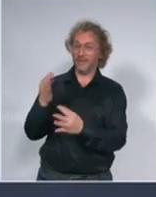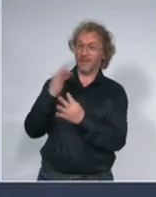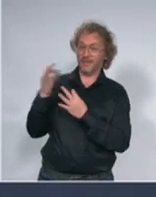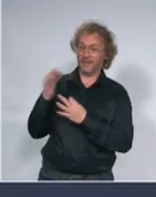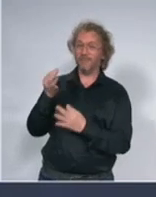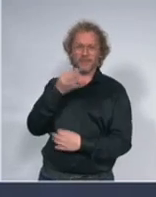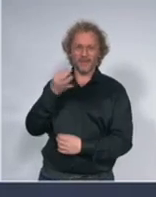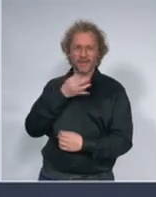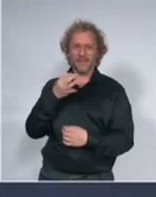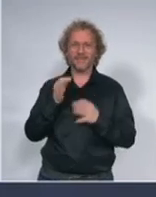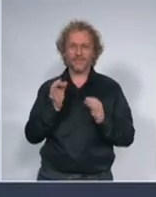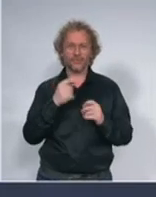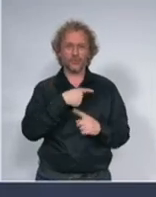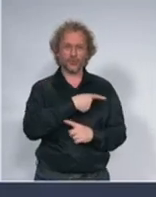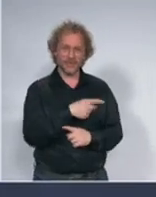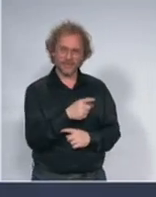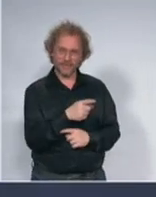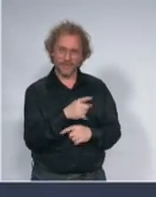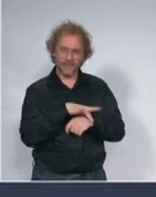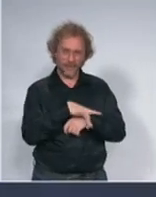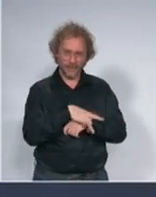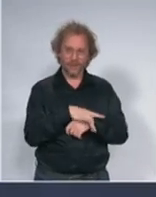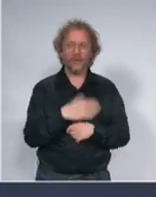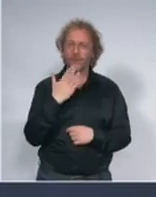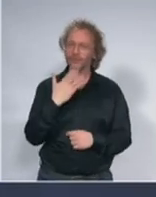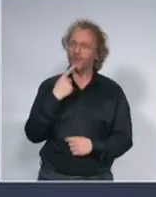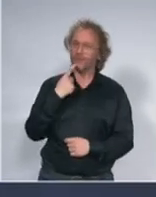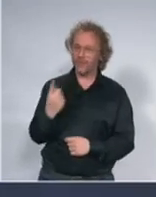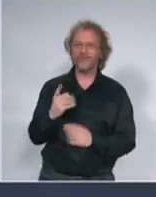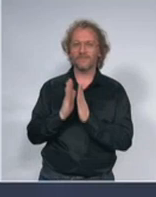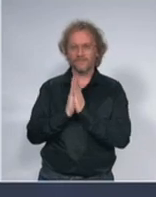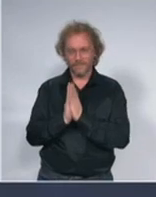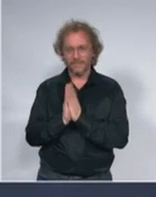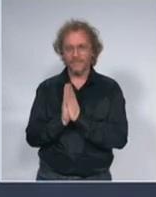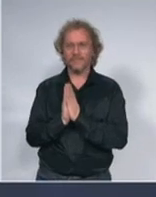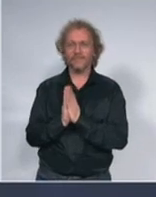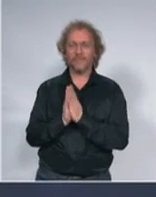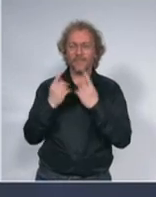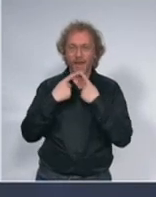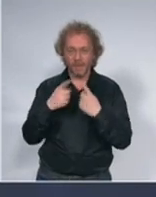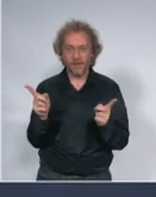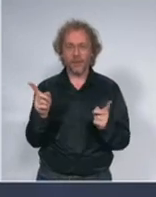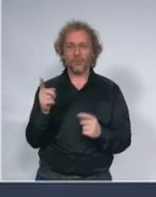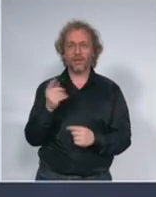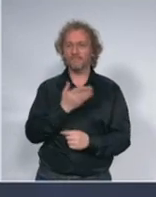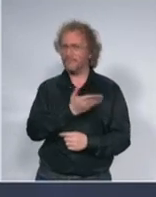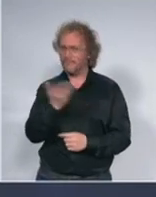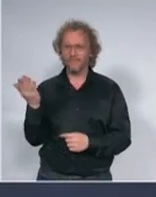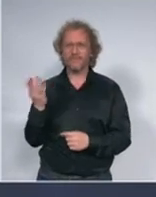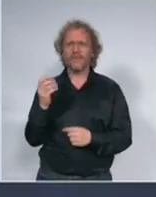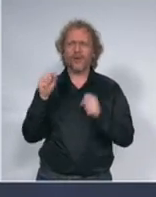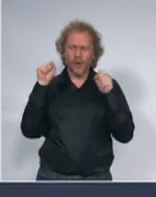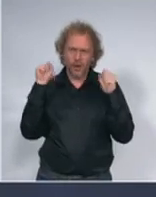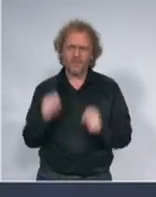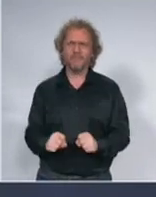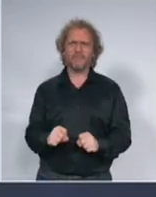želim da kažem još jednom apelujem na maksimalnu ozbiljnost maksimalnu samodisciplinu